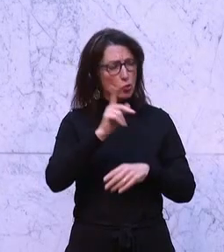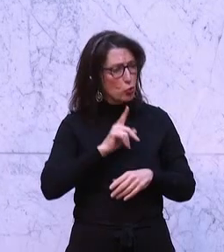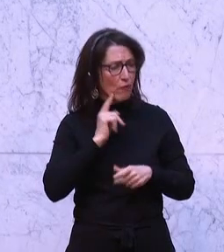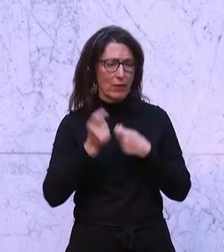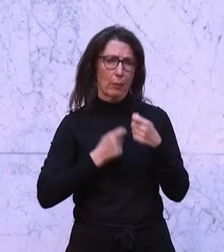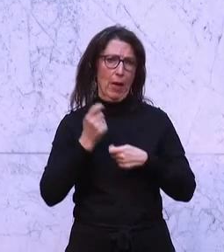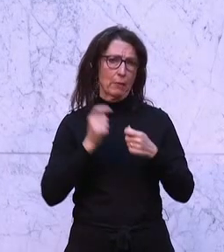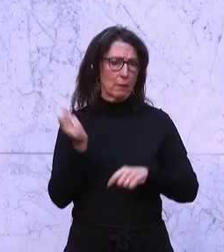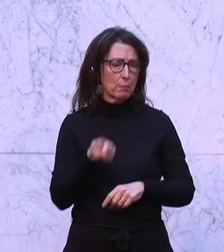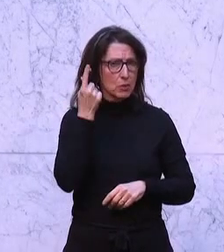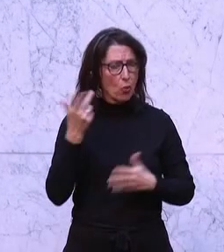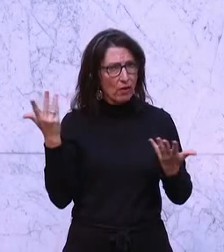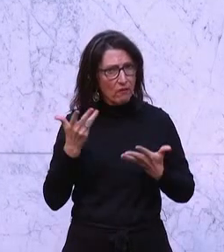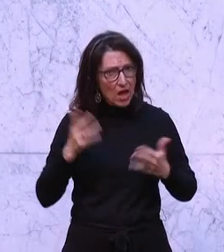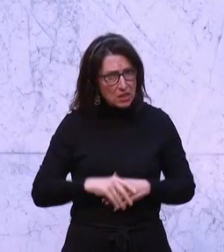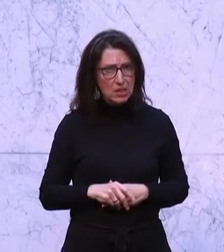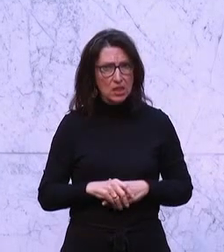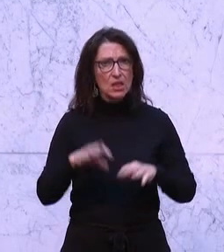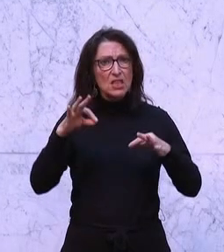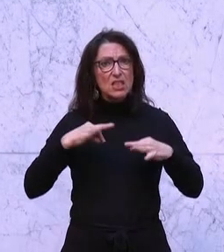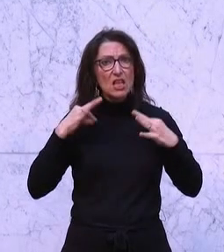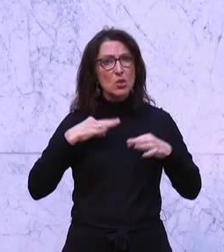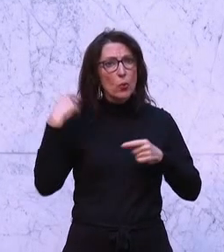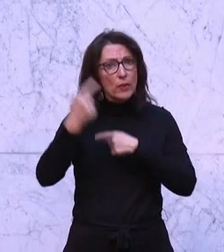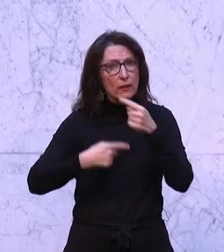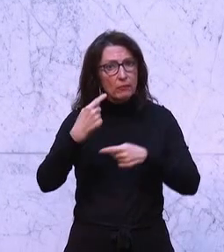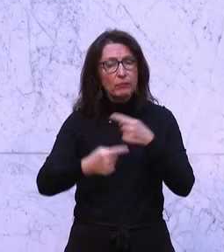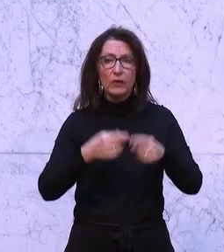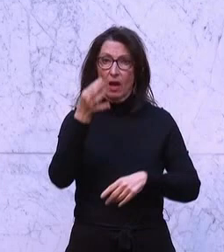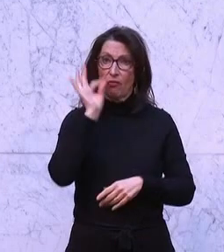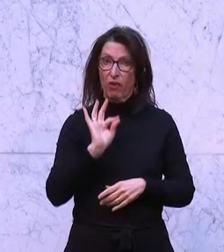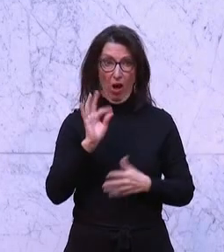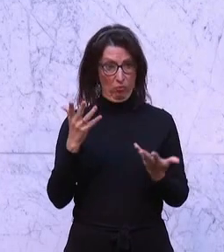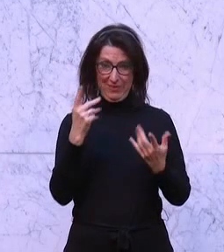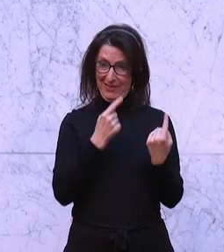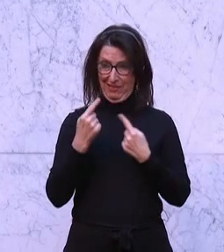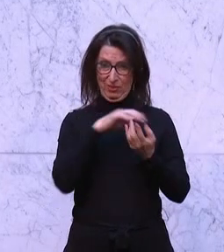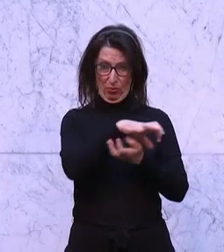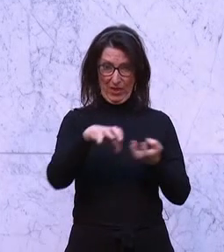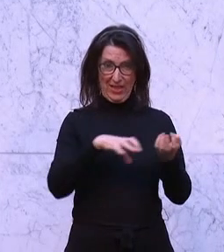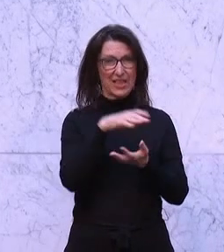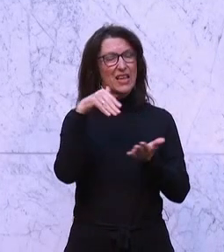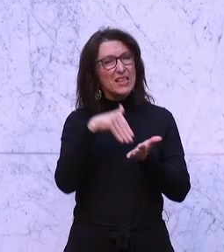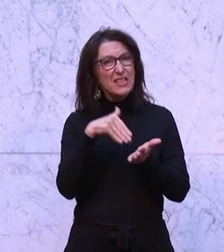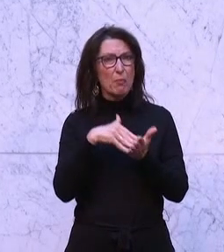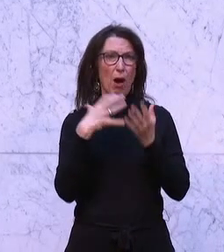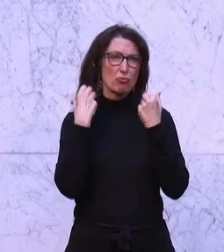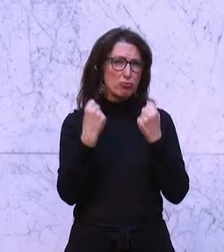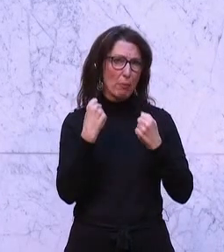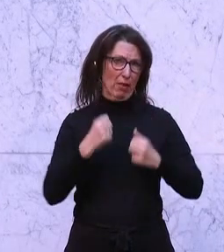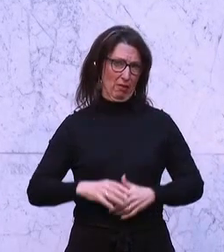insbesondere die reproduktive Gesundheit. Und hier bräuchten Frauen in Krisensituationen Halt und Stabilisierung.